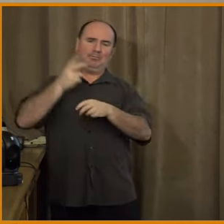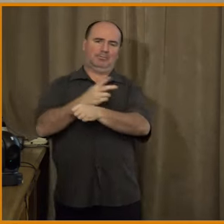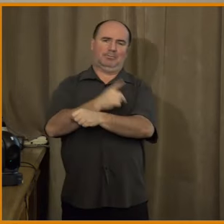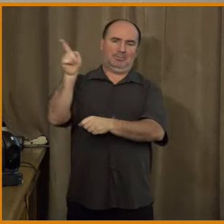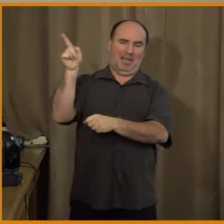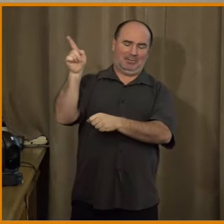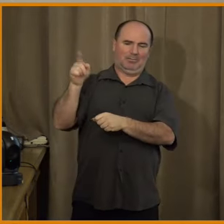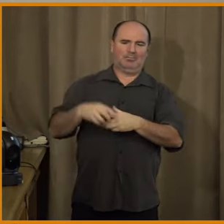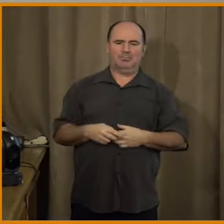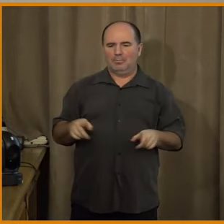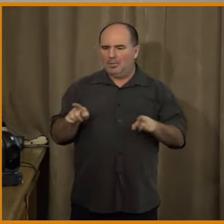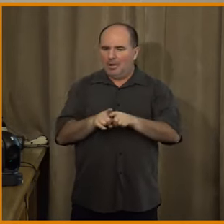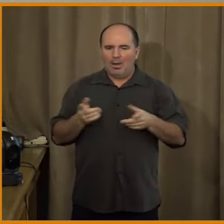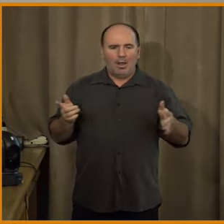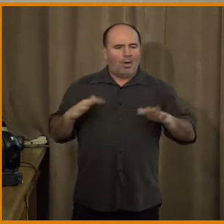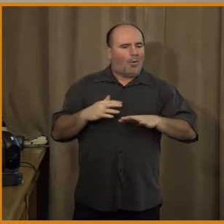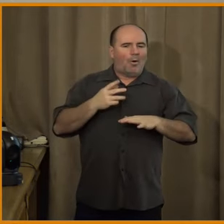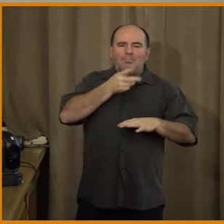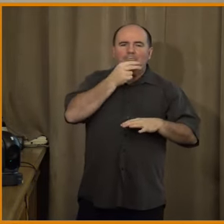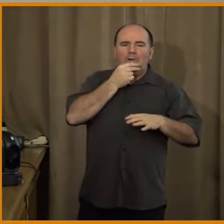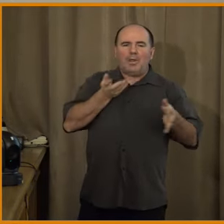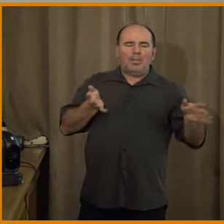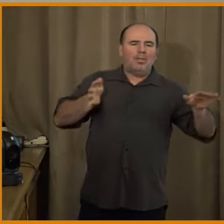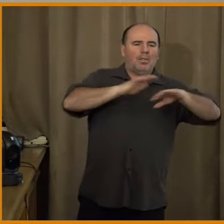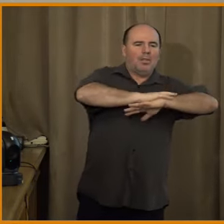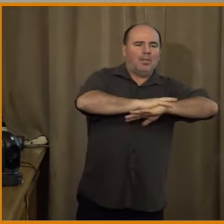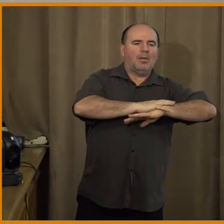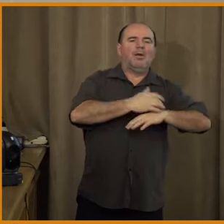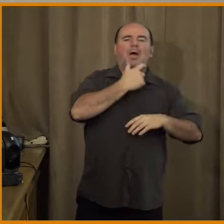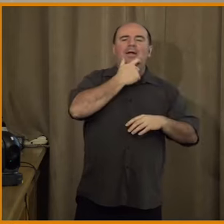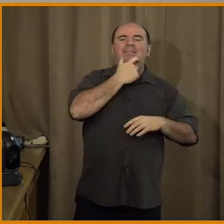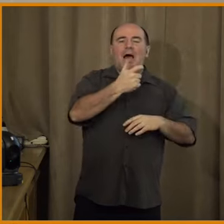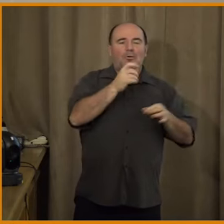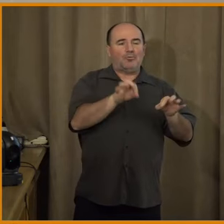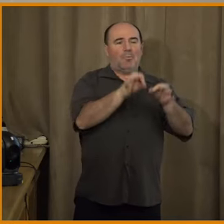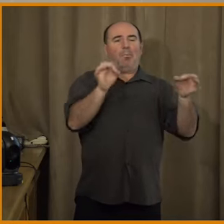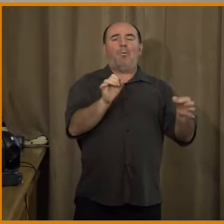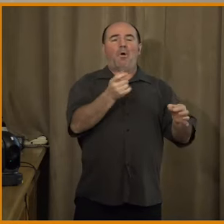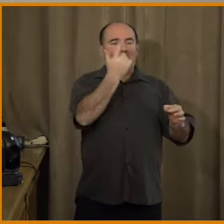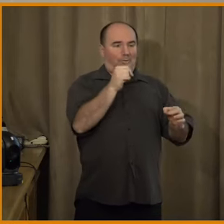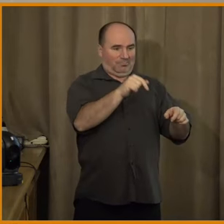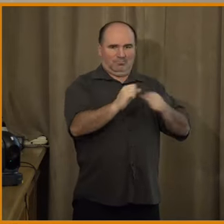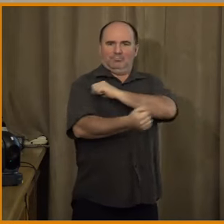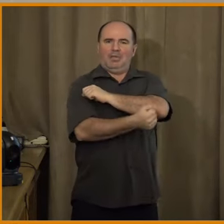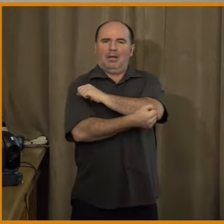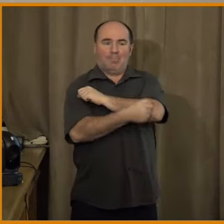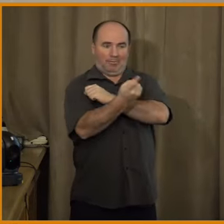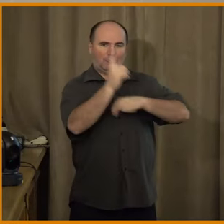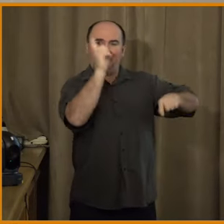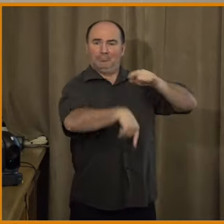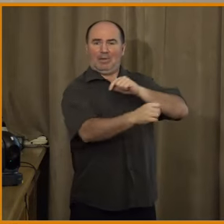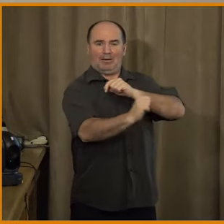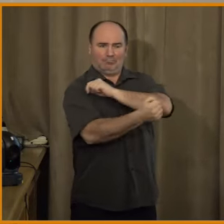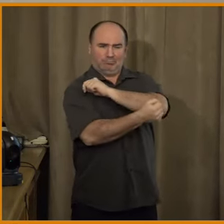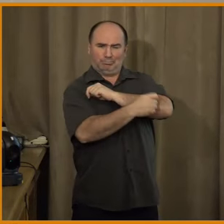zakrývá národnostní původ nějakých zločinců nebo podezřelých a on se potom